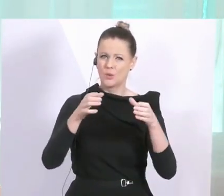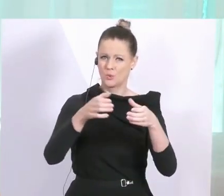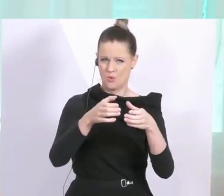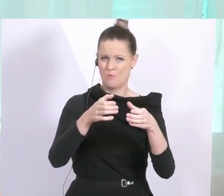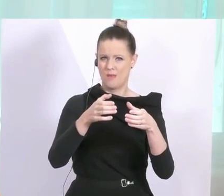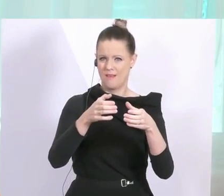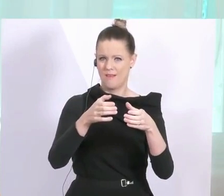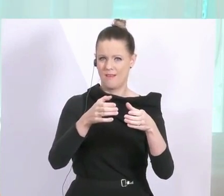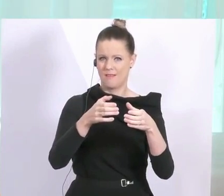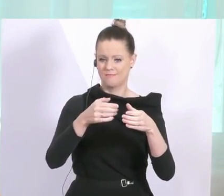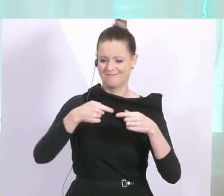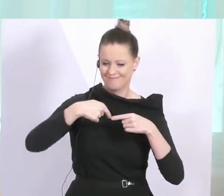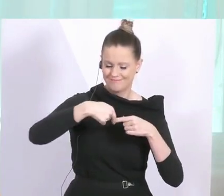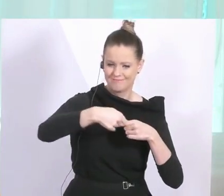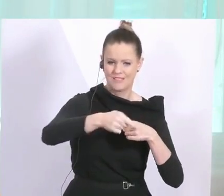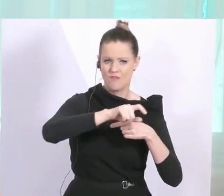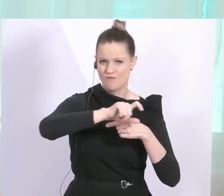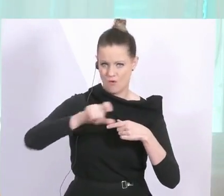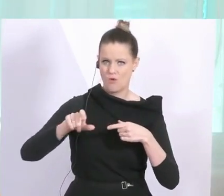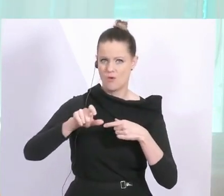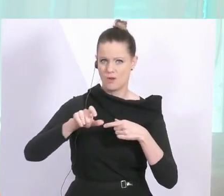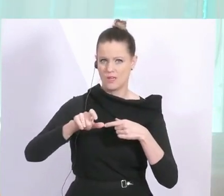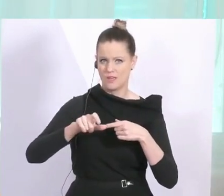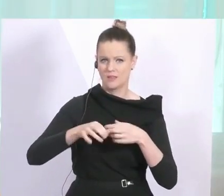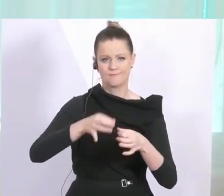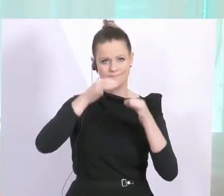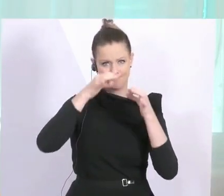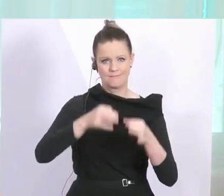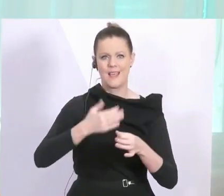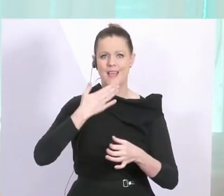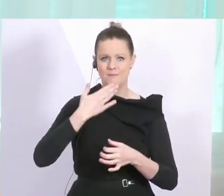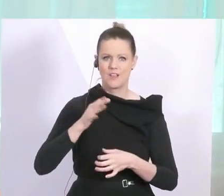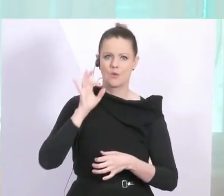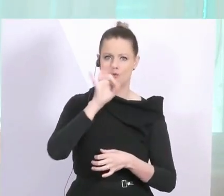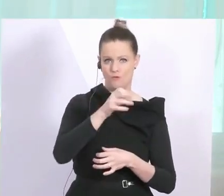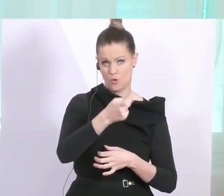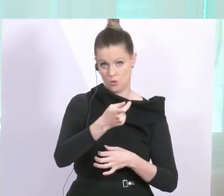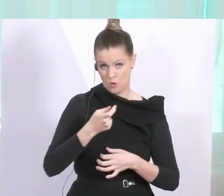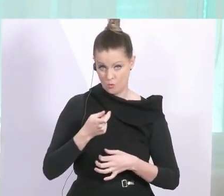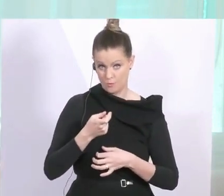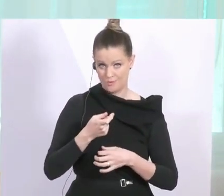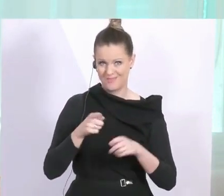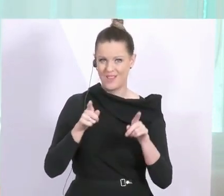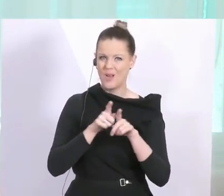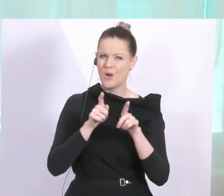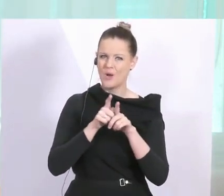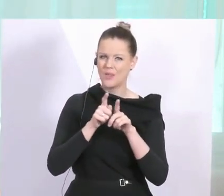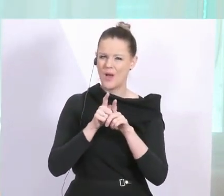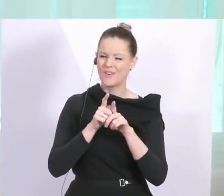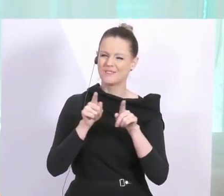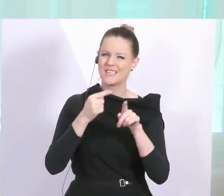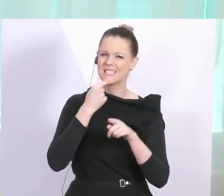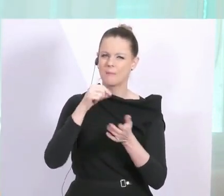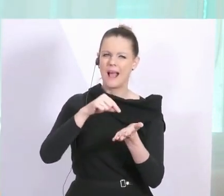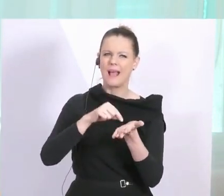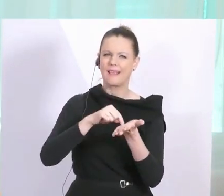Laufe dieser Woche mit konkreten Empfehlungen versorgen. Und wir wollen den engsten Bereich, den Kernbereich